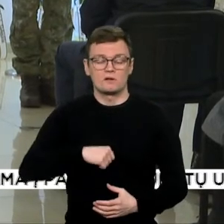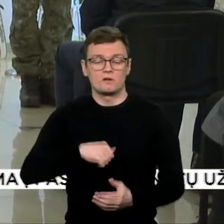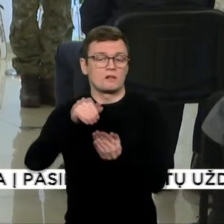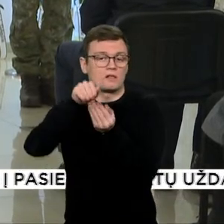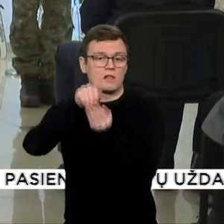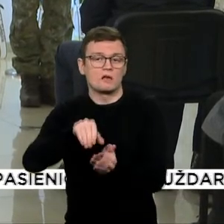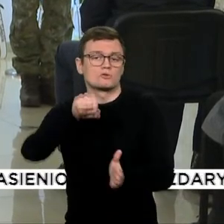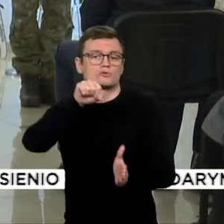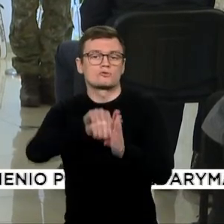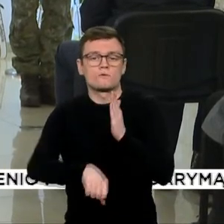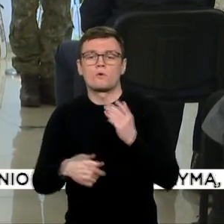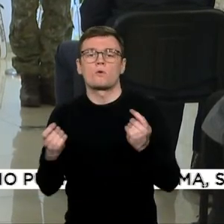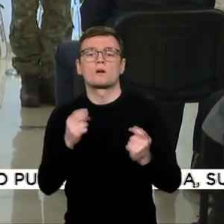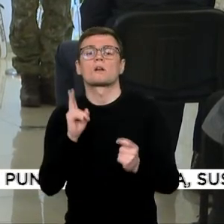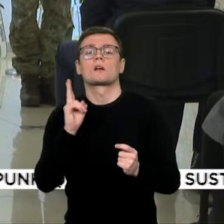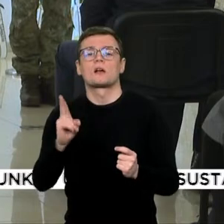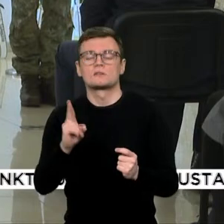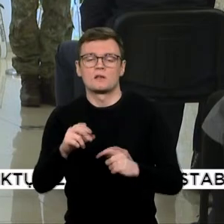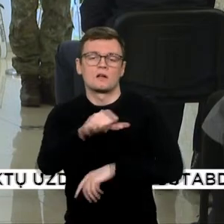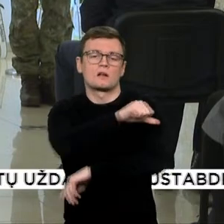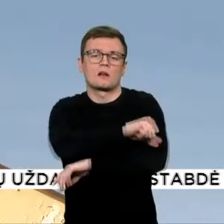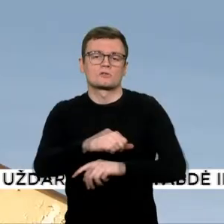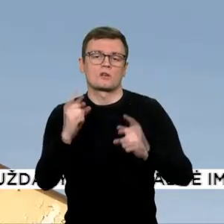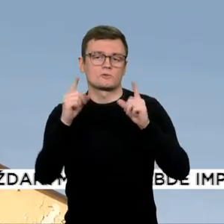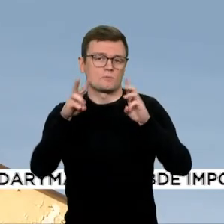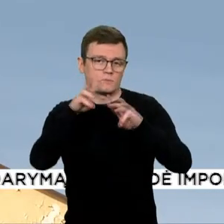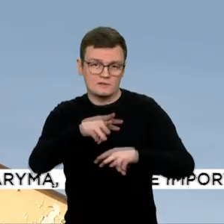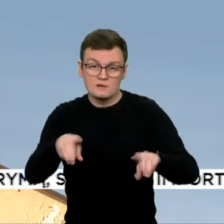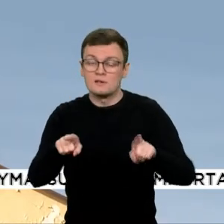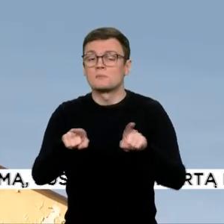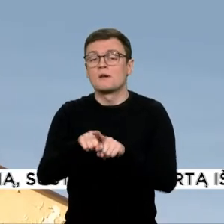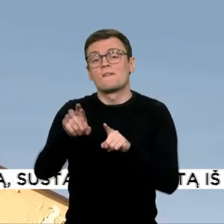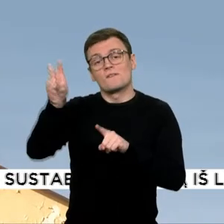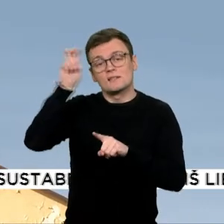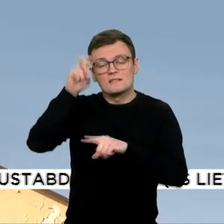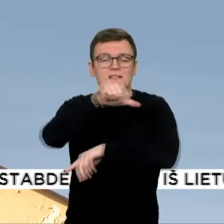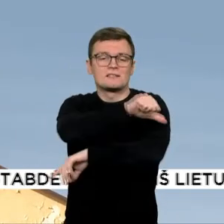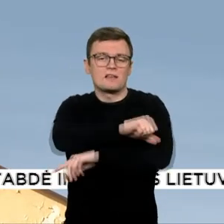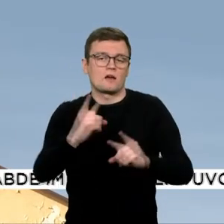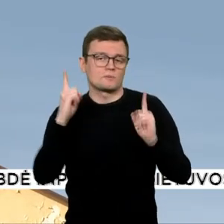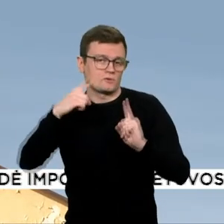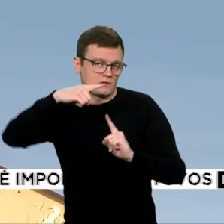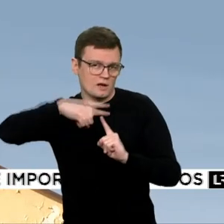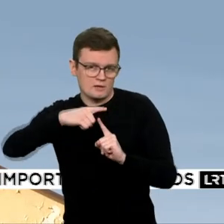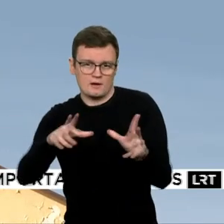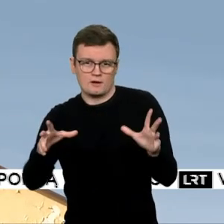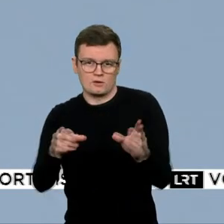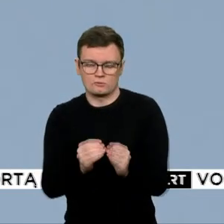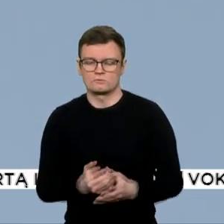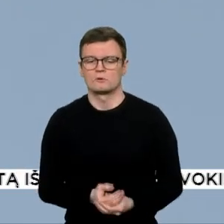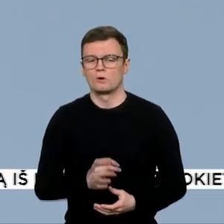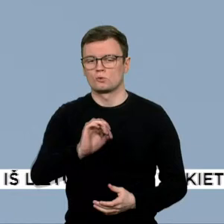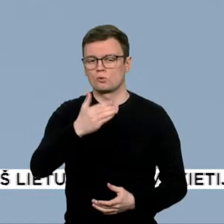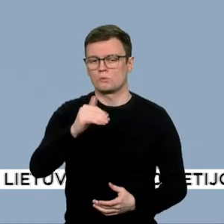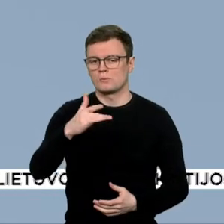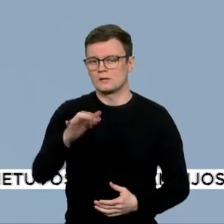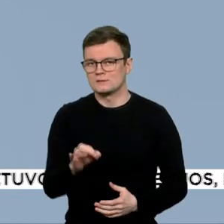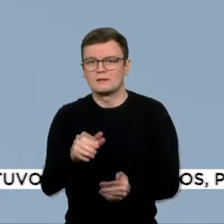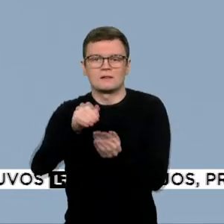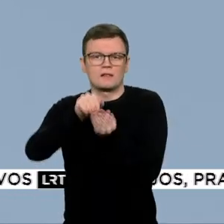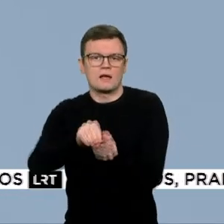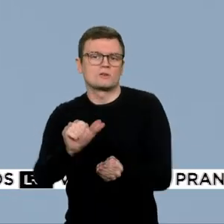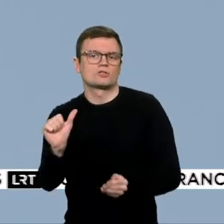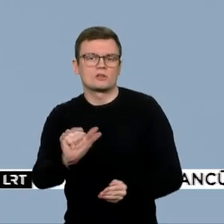ministerija ir valstybės sienos apsaugos tarnyba. Ta dastumas bus palaidota šeštadienį. Lietuvos kariuomenės karių